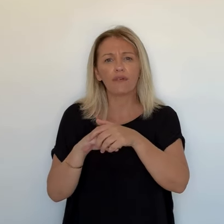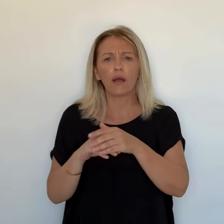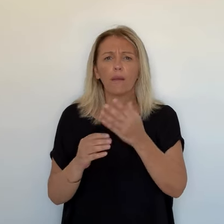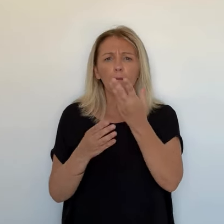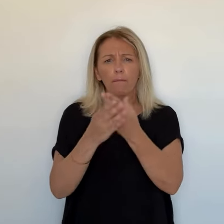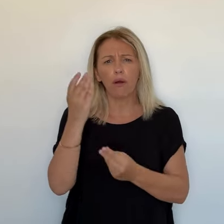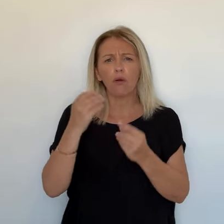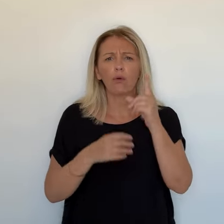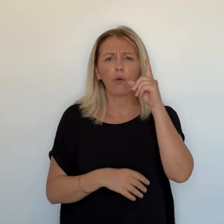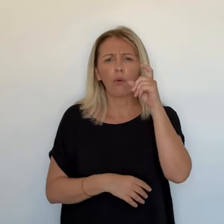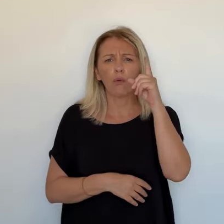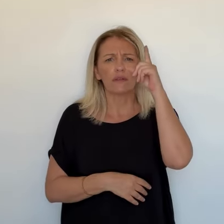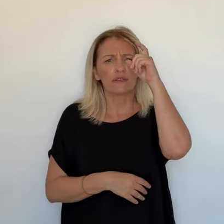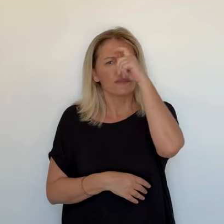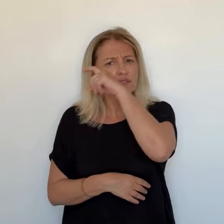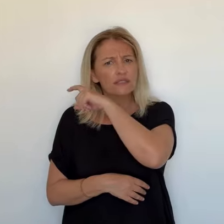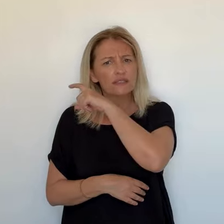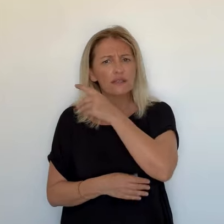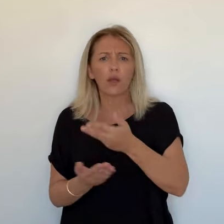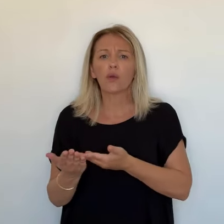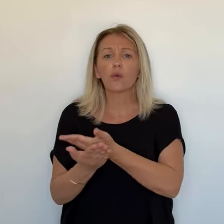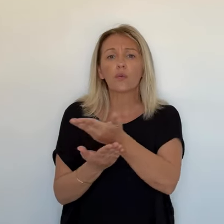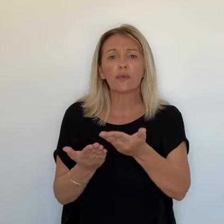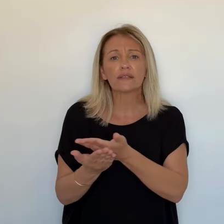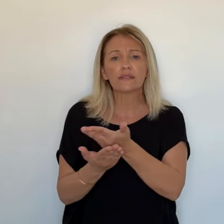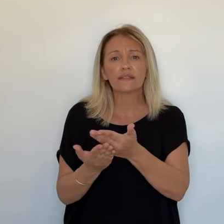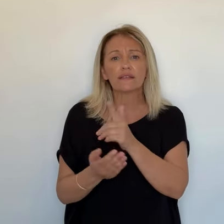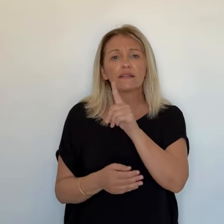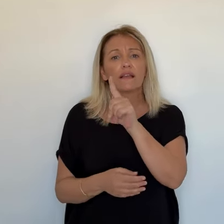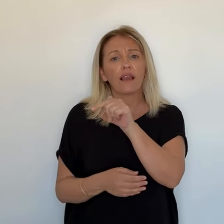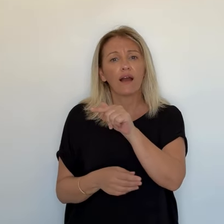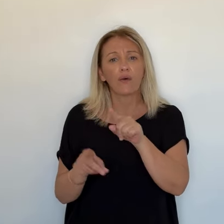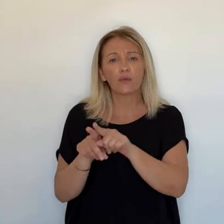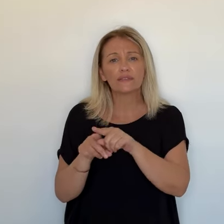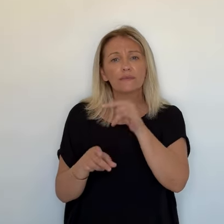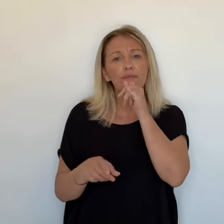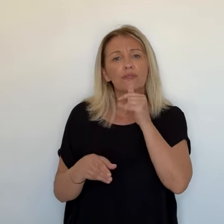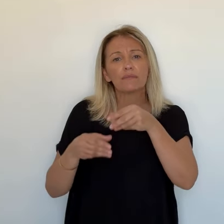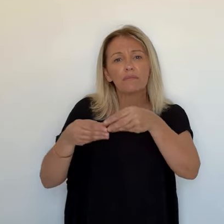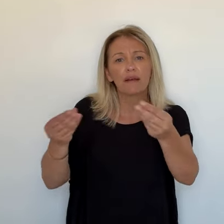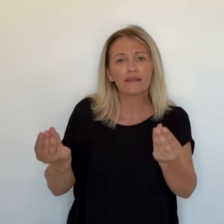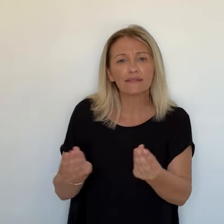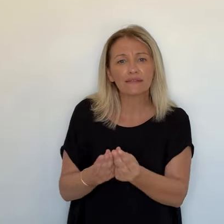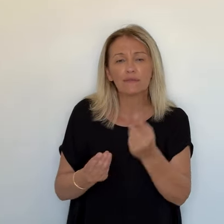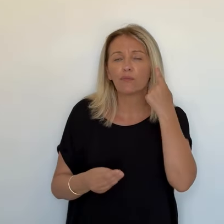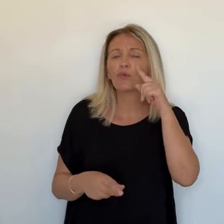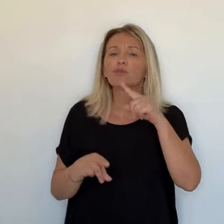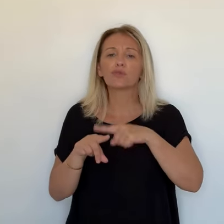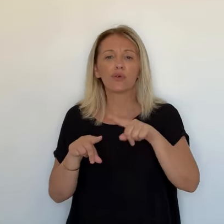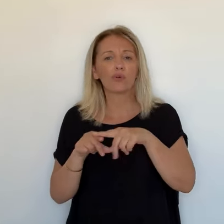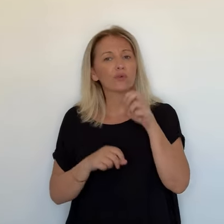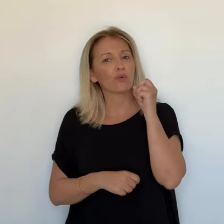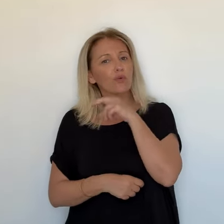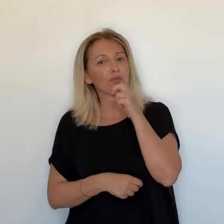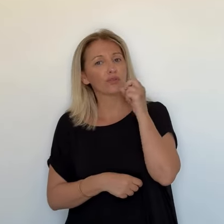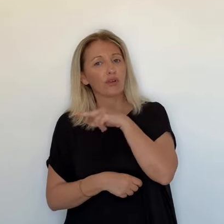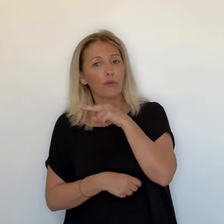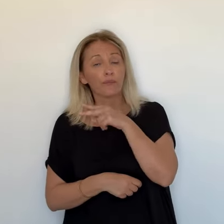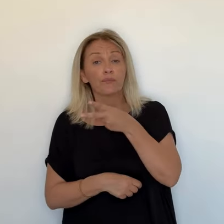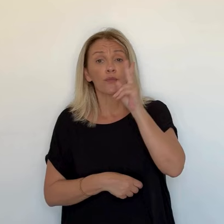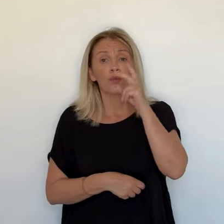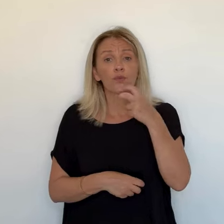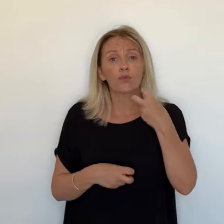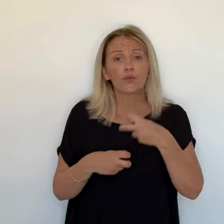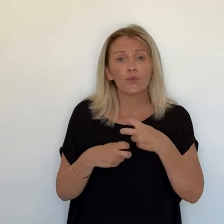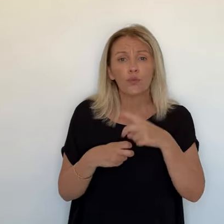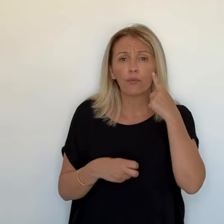Voilà, c'est ça. Il n'y a que ça. Donc on est très, très sombre, je vais dire. Dans la cuisine aussi, c'est une